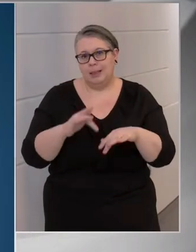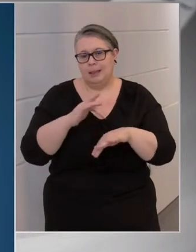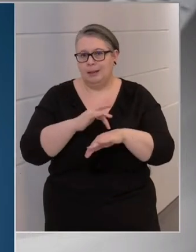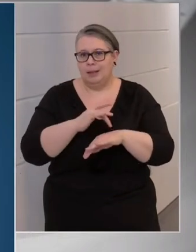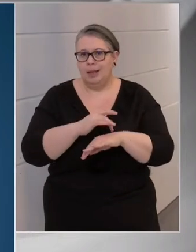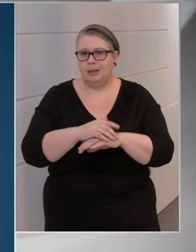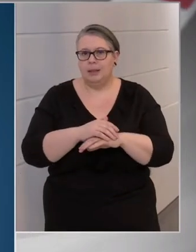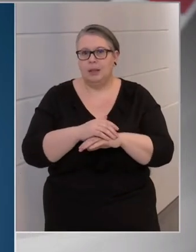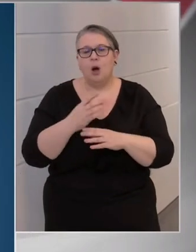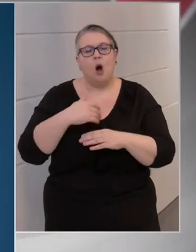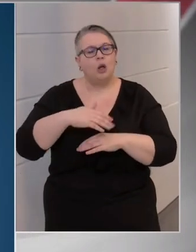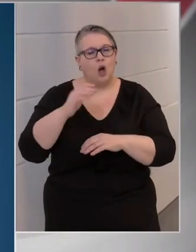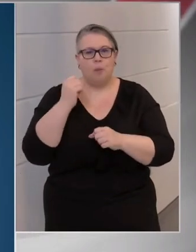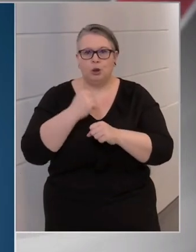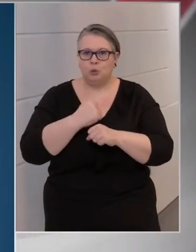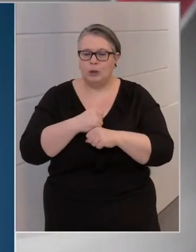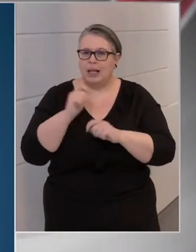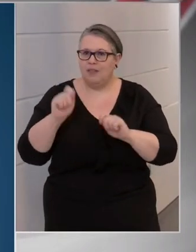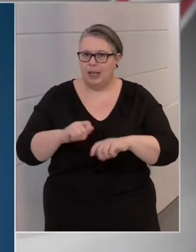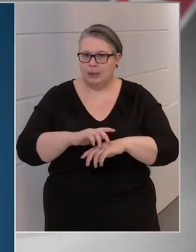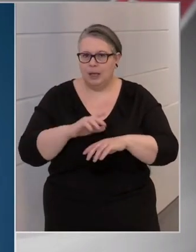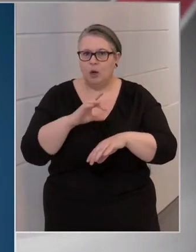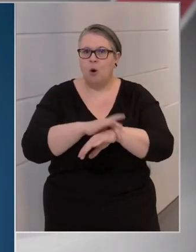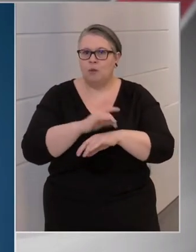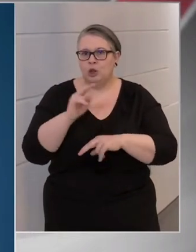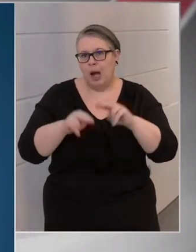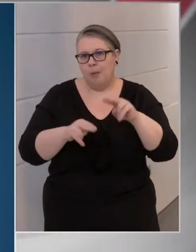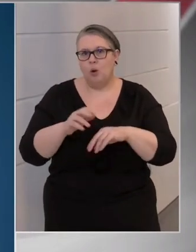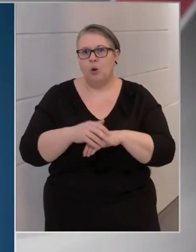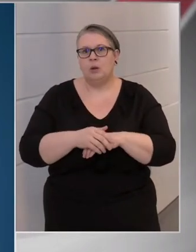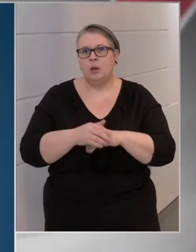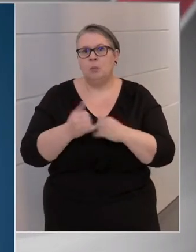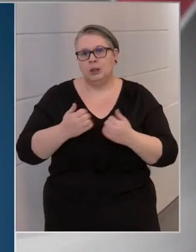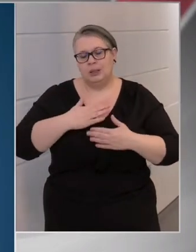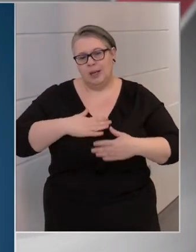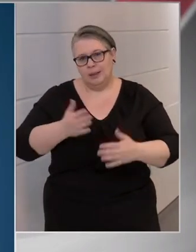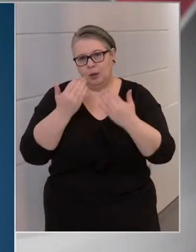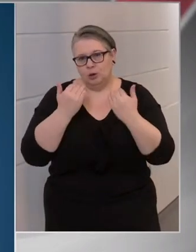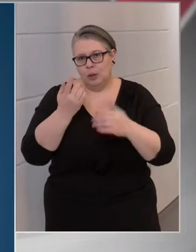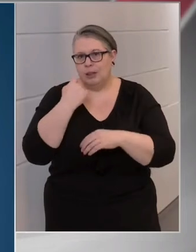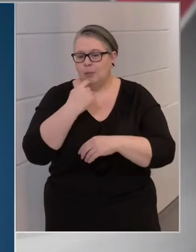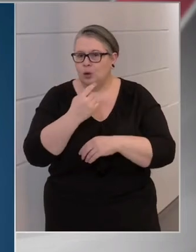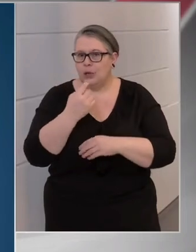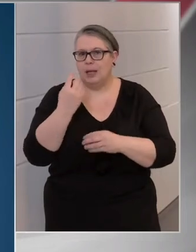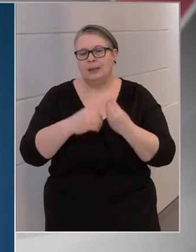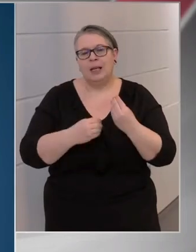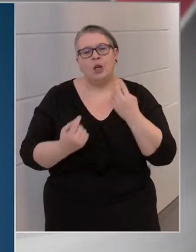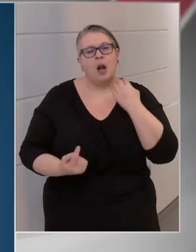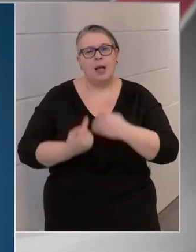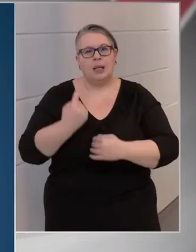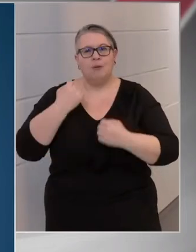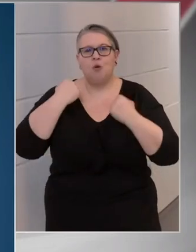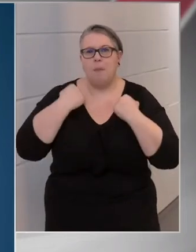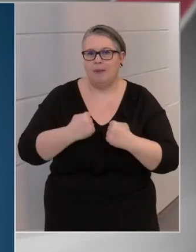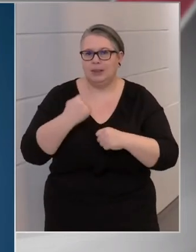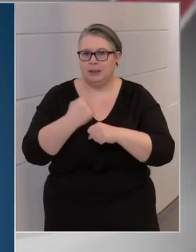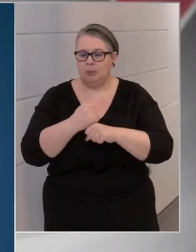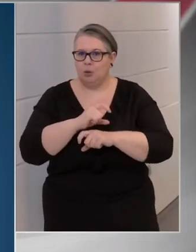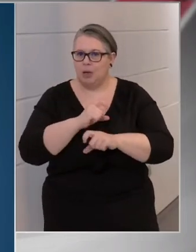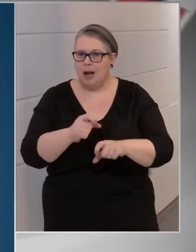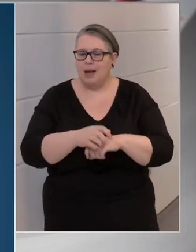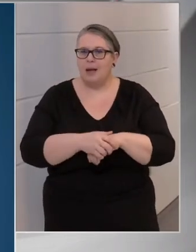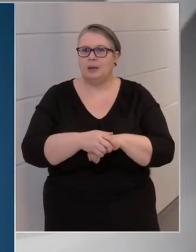illeti, iszonyatos munkát végeznek az orvosok és az ápolók. Innen is szeretnék köszönetet mondani ezért a rendkívül megfesztett munkáért.